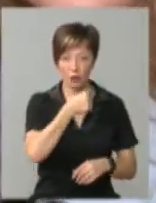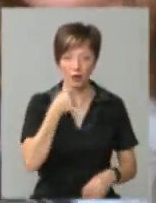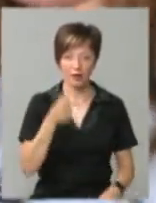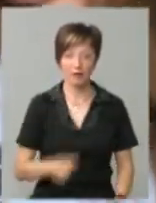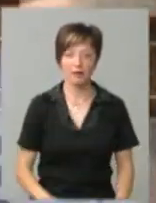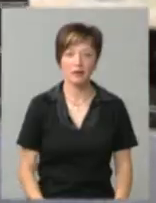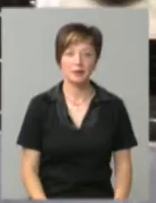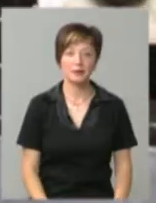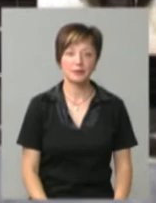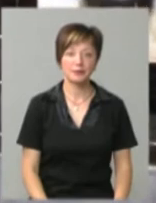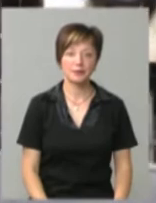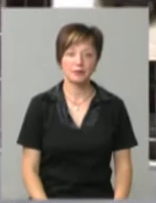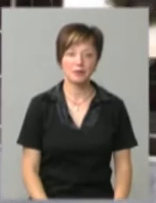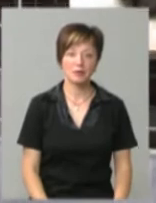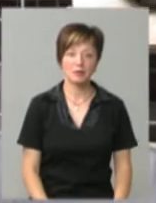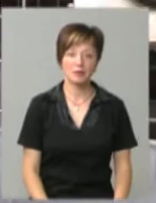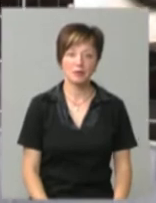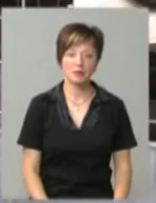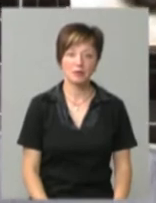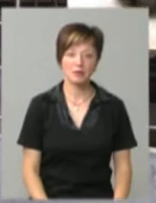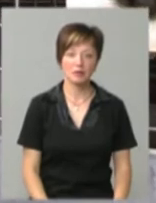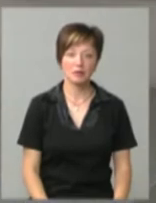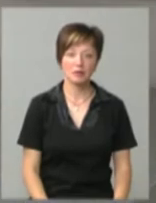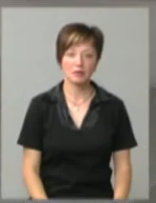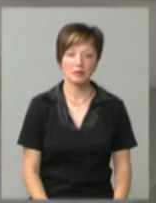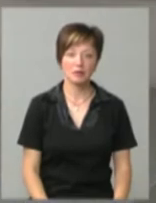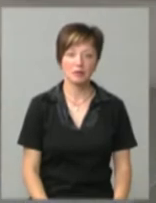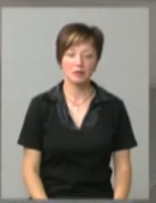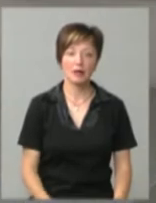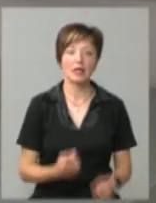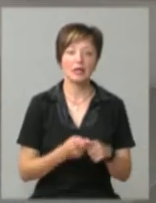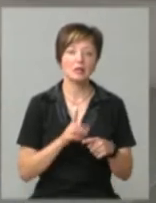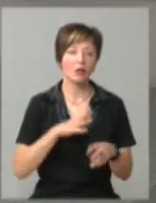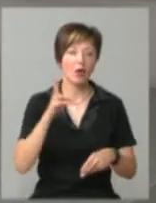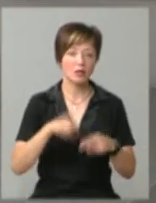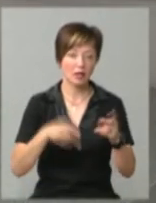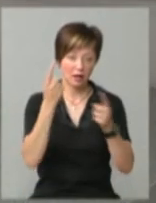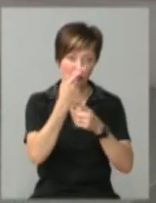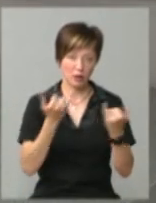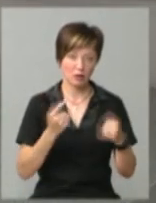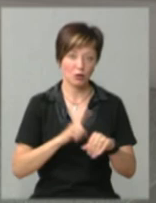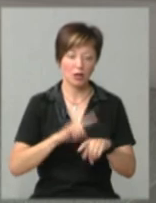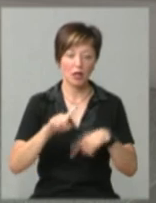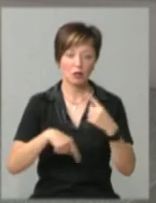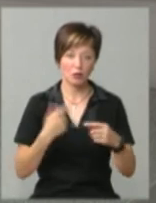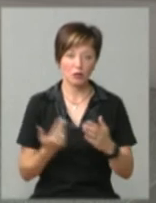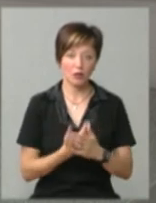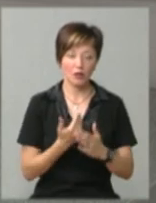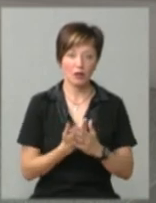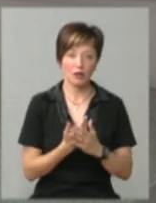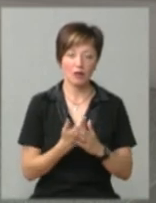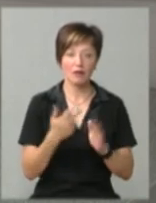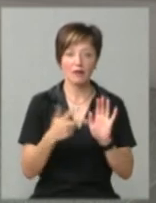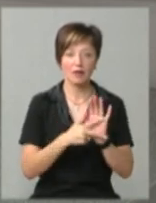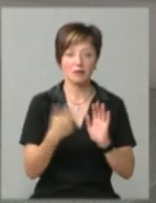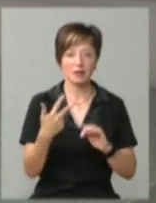Олександр Горішевський. Новини на Суспільному. Хмельниччина. Це була остання інформація на цю годину. Наступний випуск новин дивіться